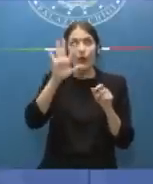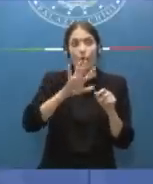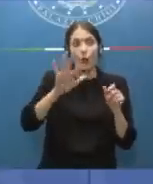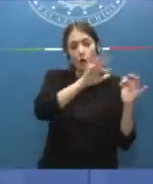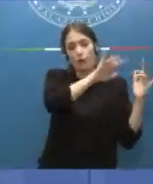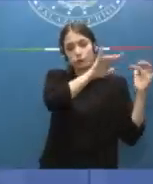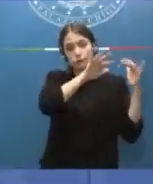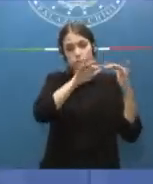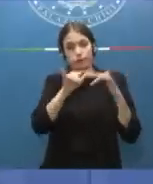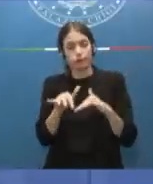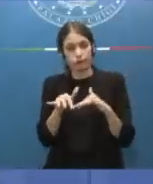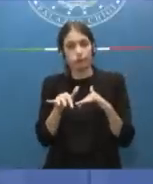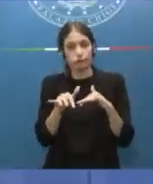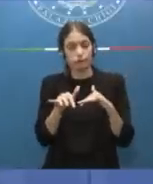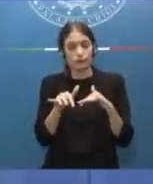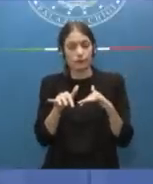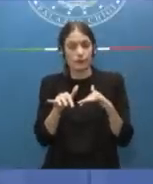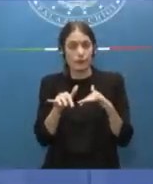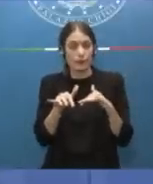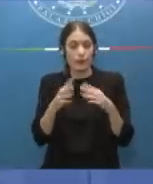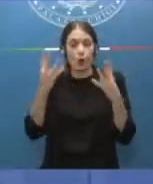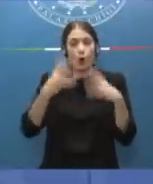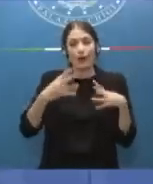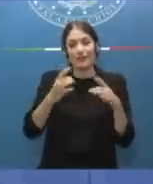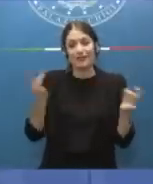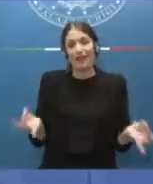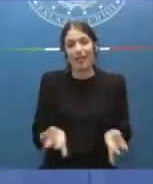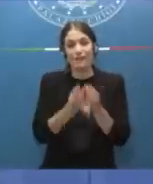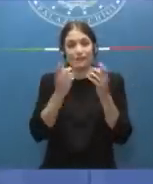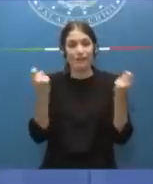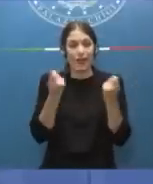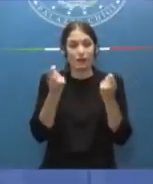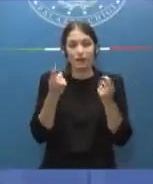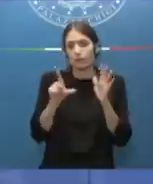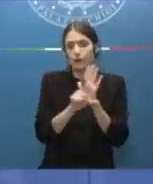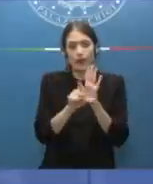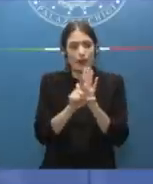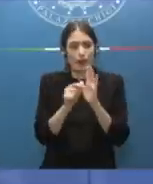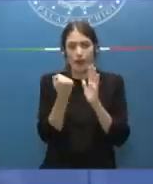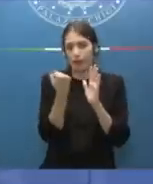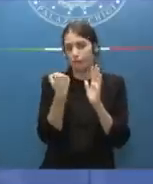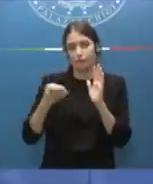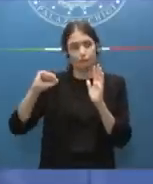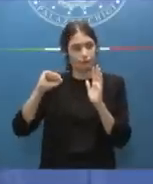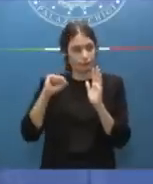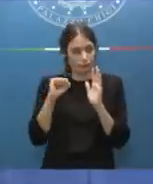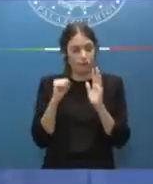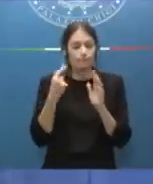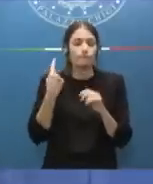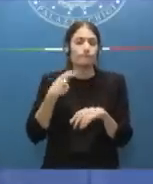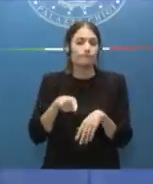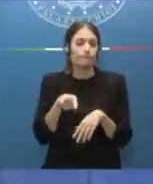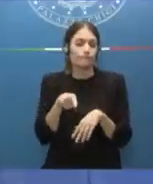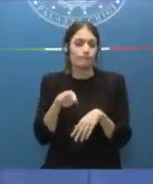e diciamo organizzare questi eventi nella totale illegalità cosa che abbiamo diciamo